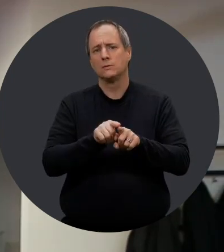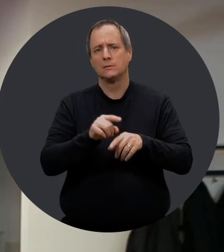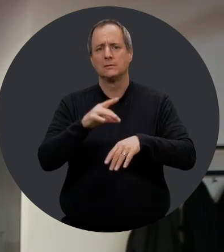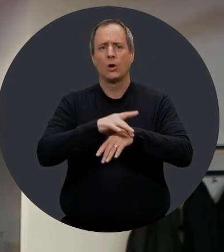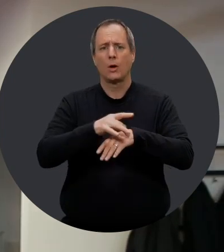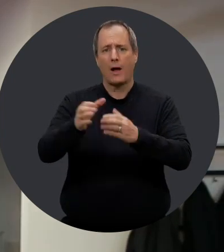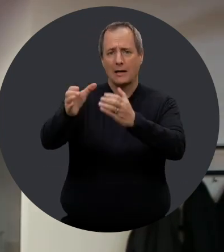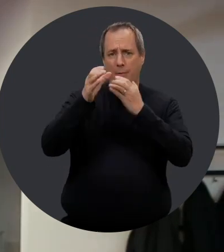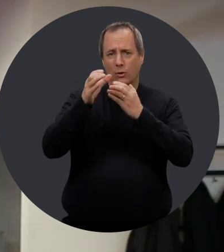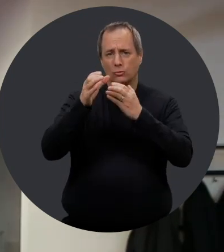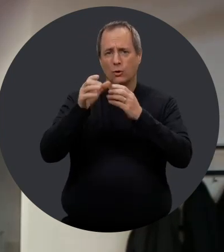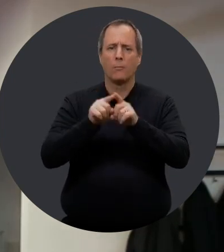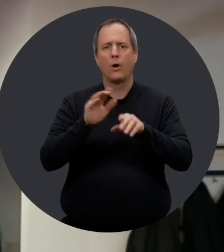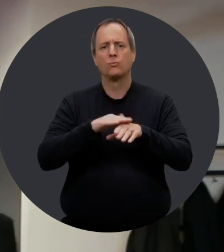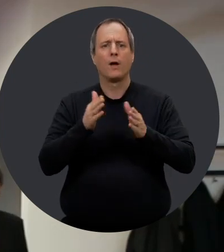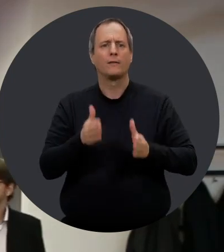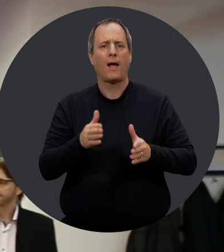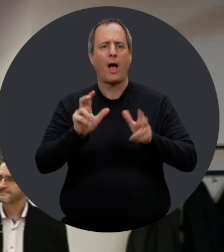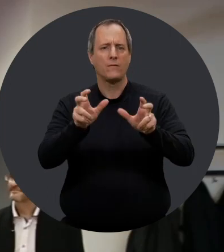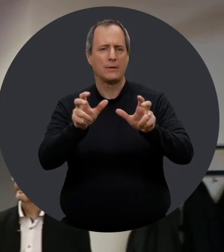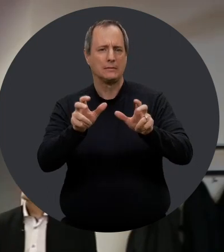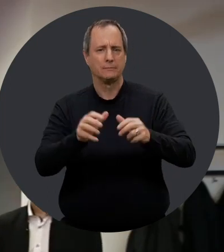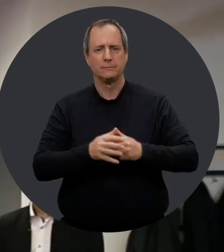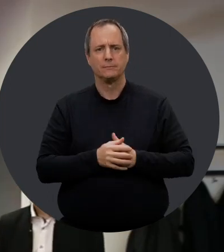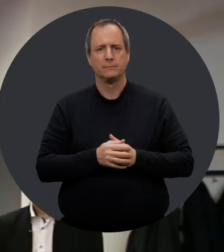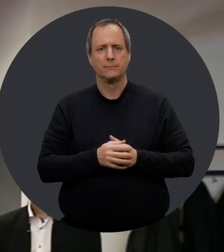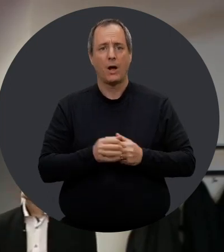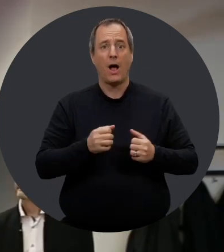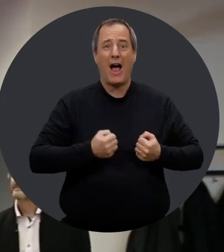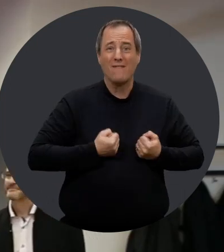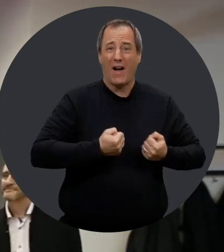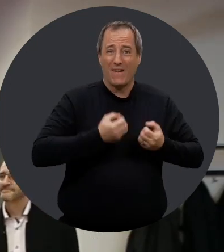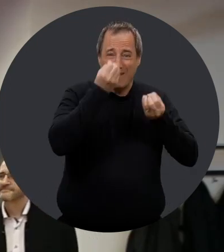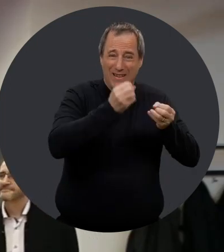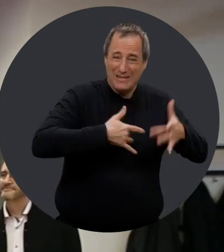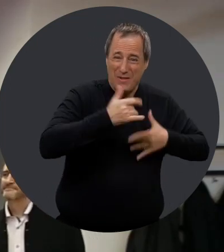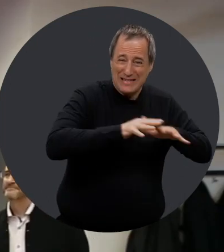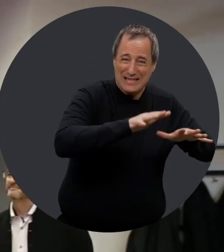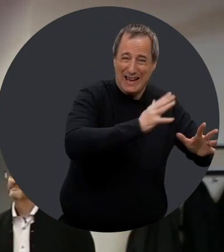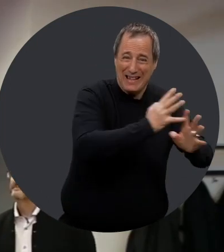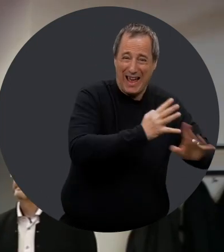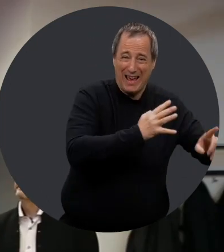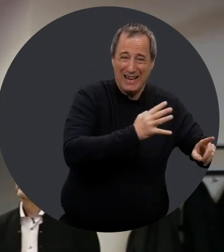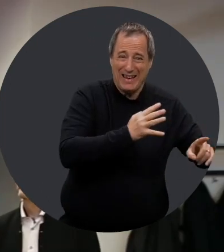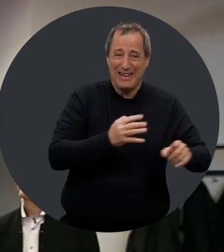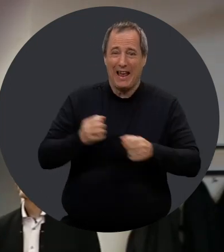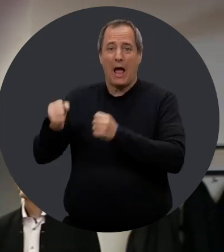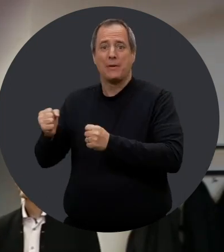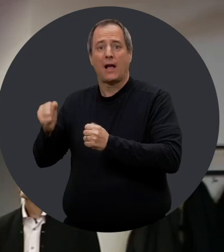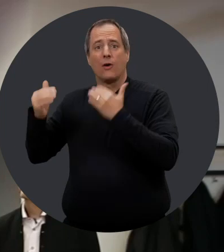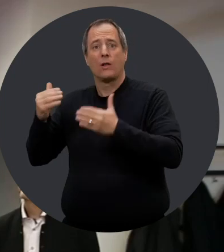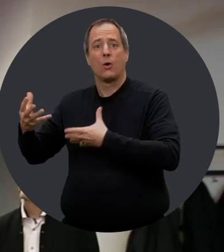'Asperger comme consultante informatique. En plus des efforts déployés pour sensibiliser ses clients aux capacités des adultes autistes,